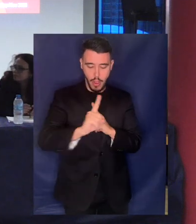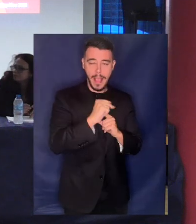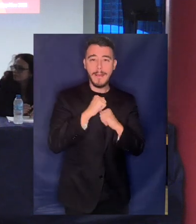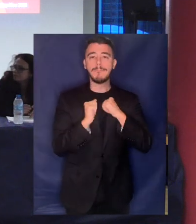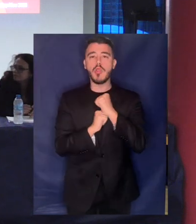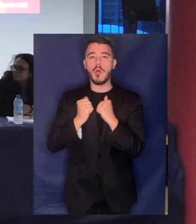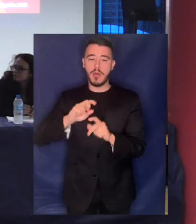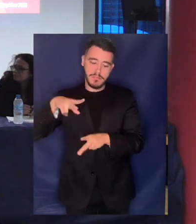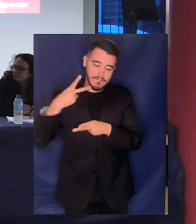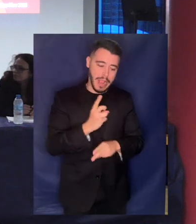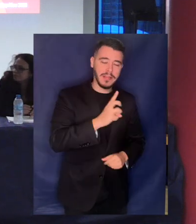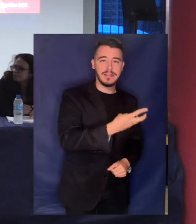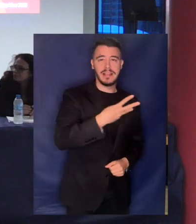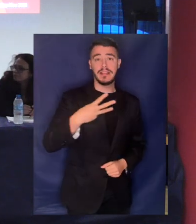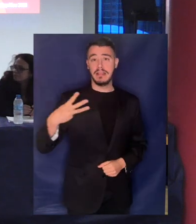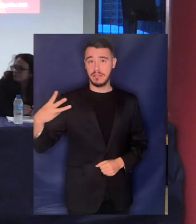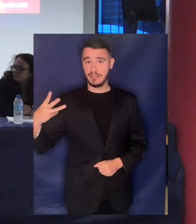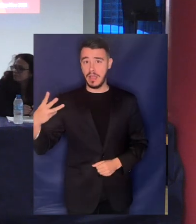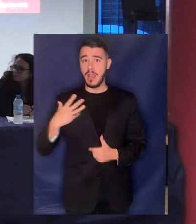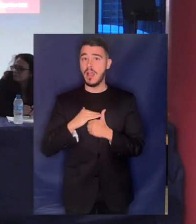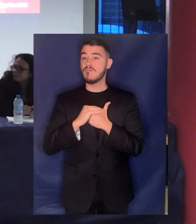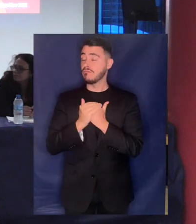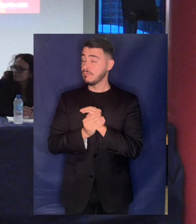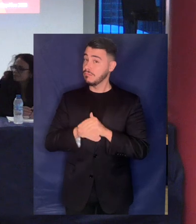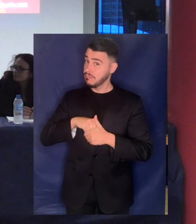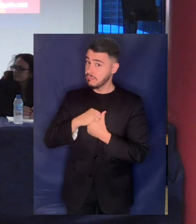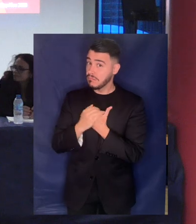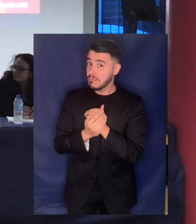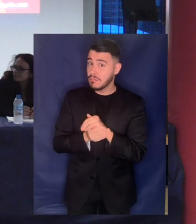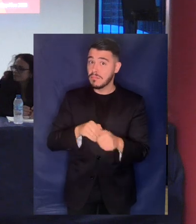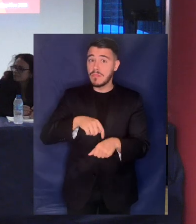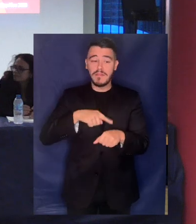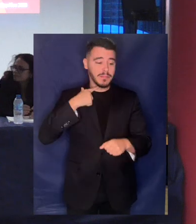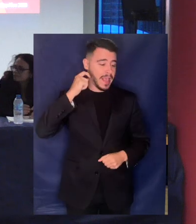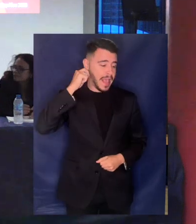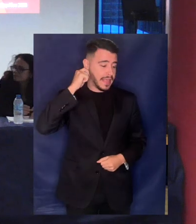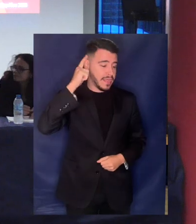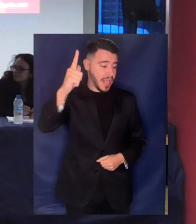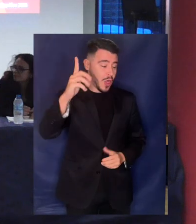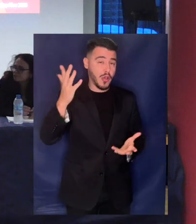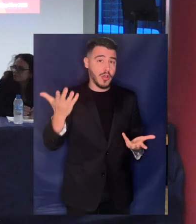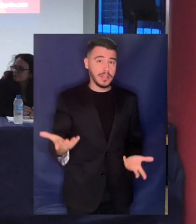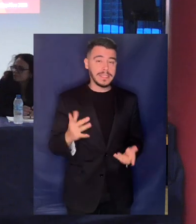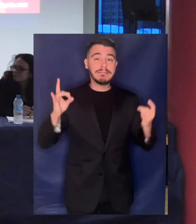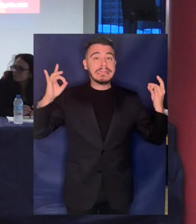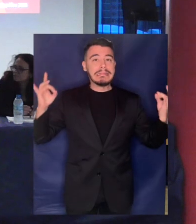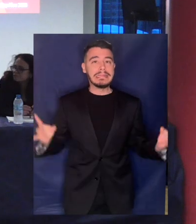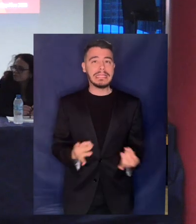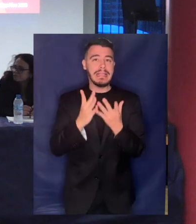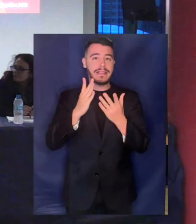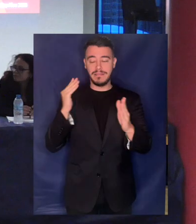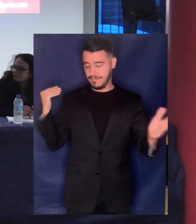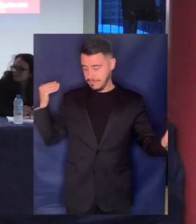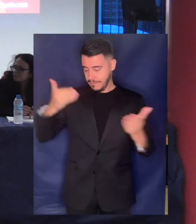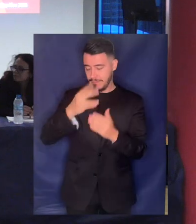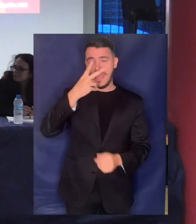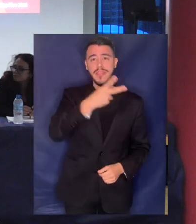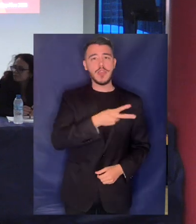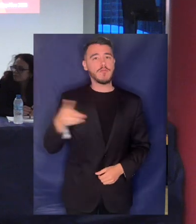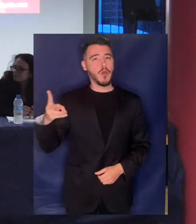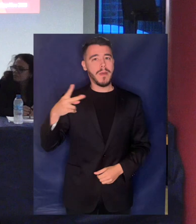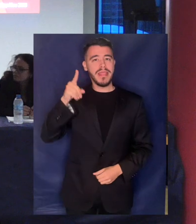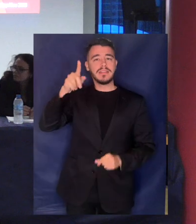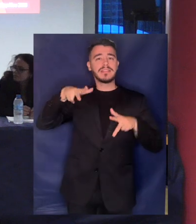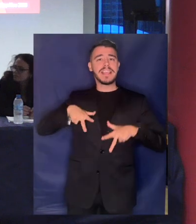ΣΥΡΙΖΑ. Ιδιαίτερα ενδιαφέρουσα θα πω γιατί γίνεται σε μια συγκυρία μετά λίγες εβδομάδες μετά από ένα νομοσχέδιο που ψηφίσε